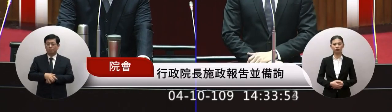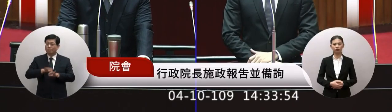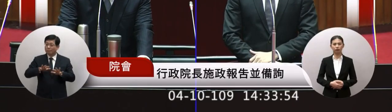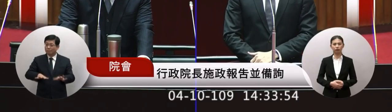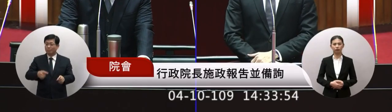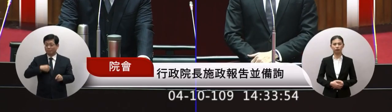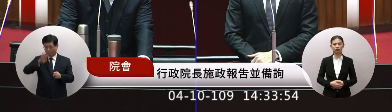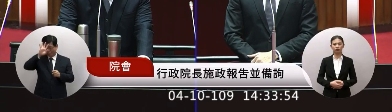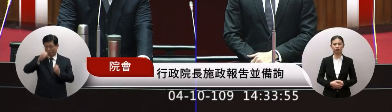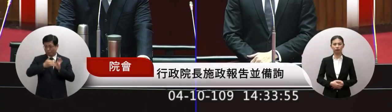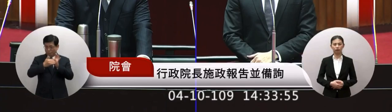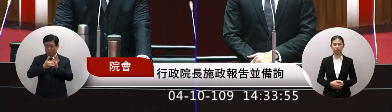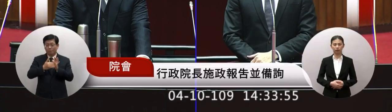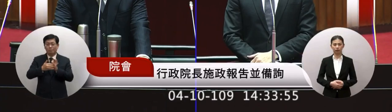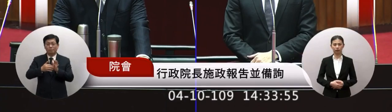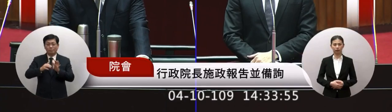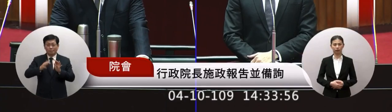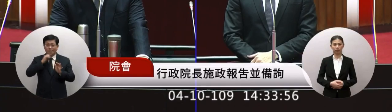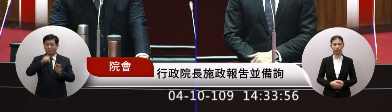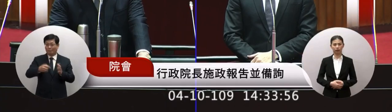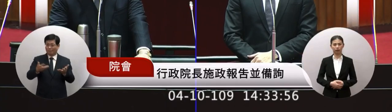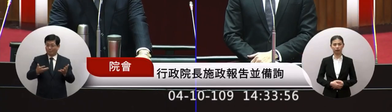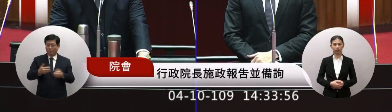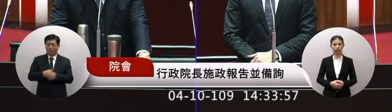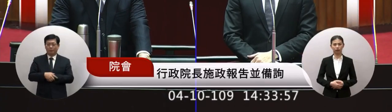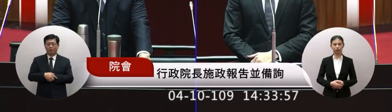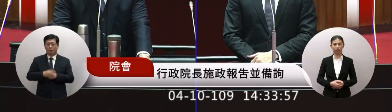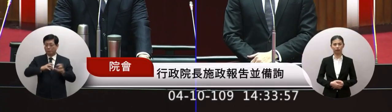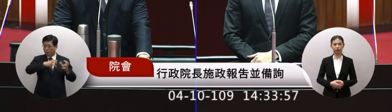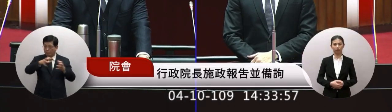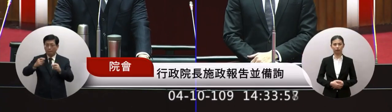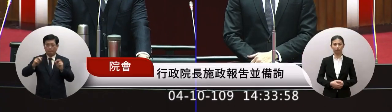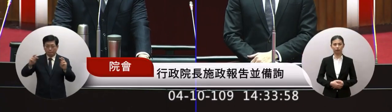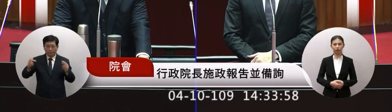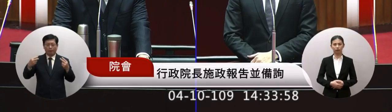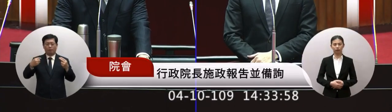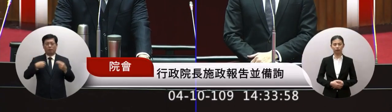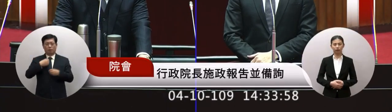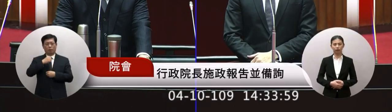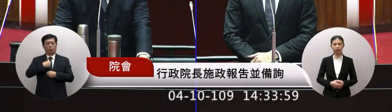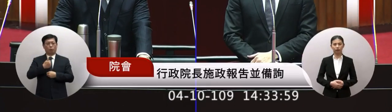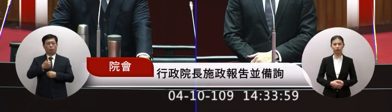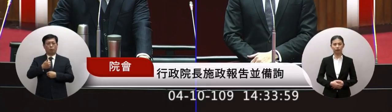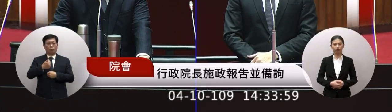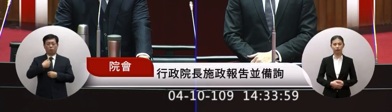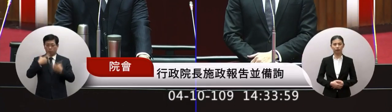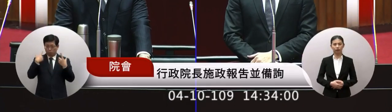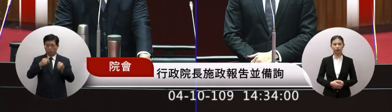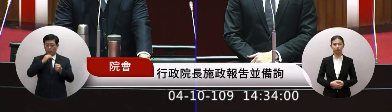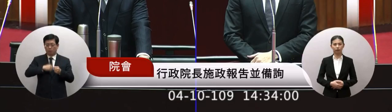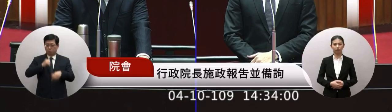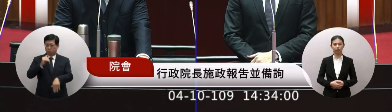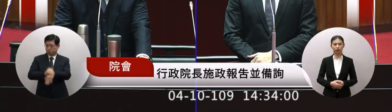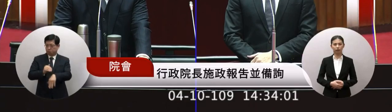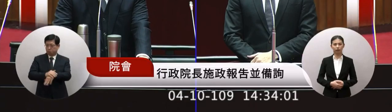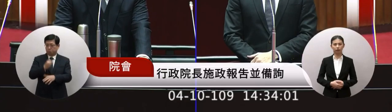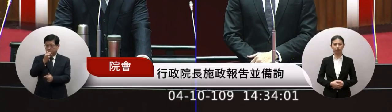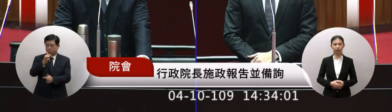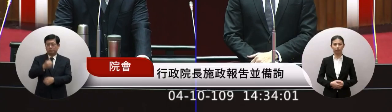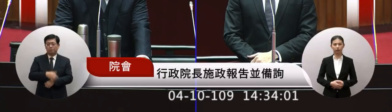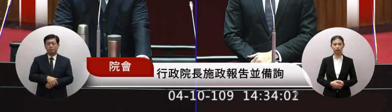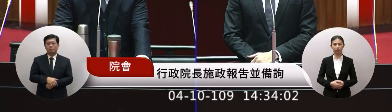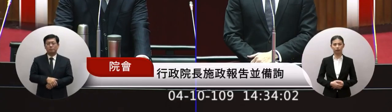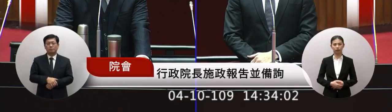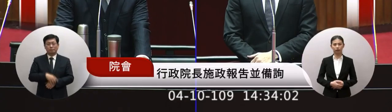雖然在奉獻但現在的風險的時候世界都看台灣是一個風險做得最好的